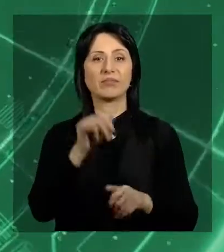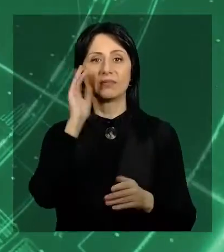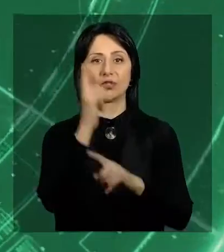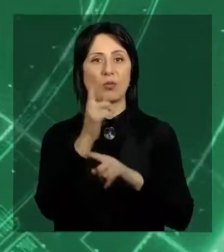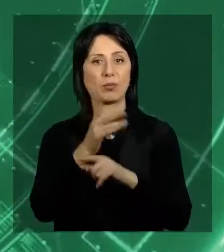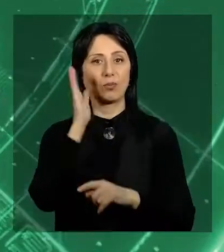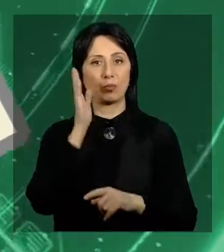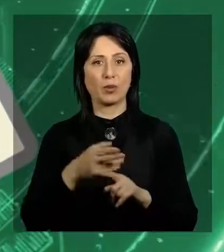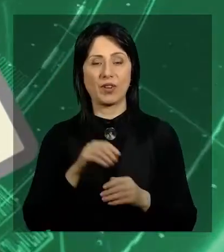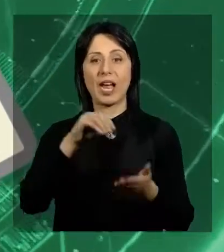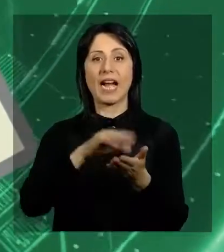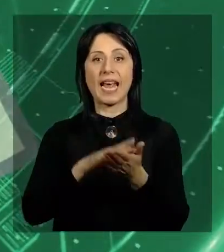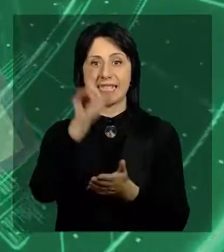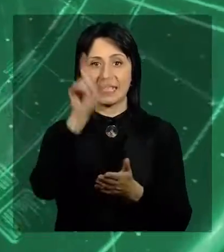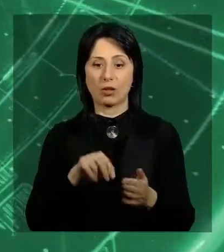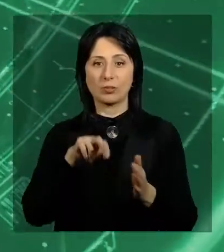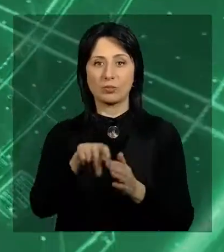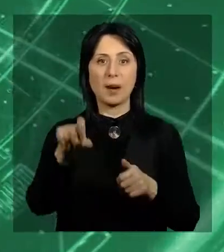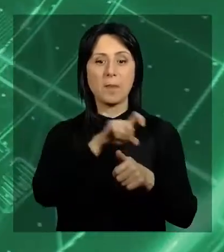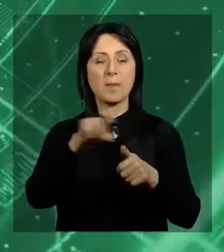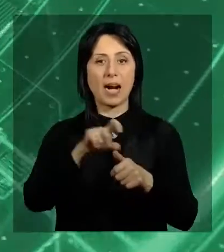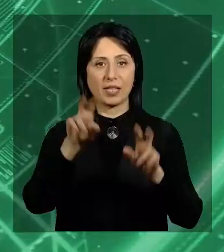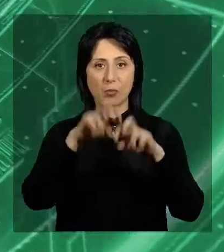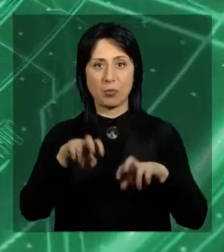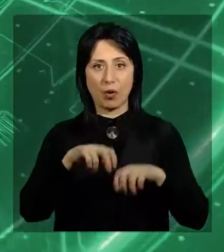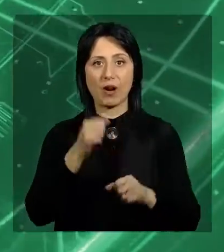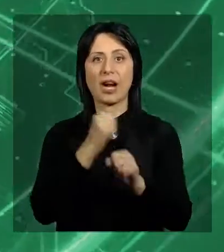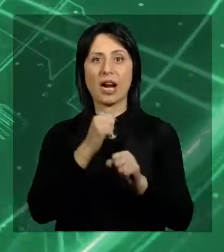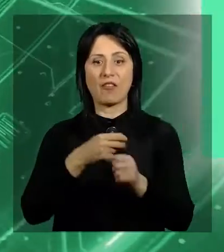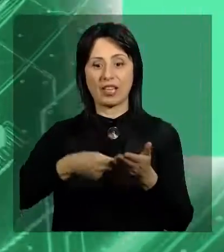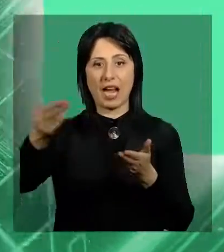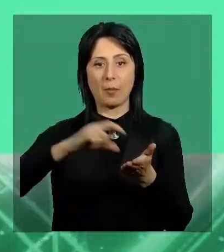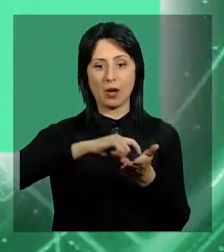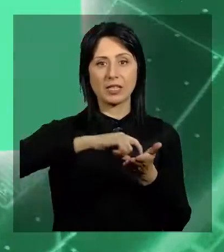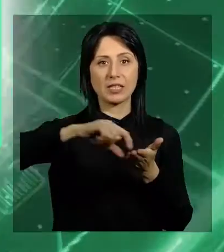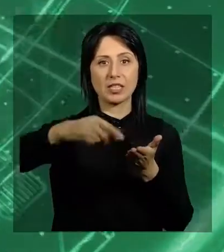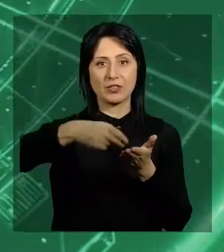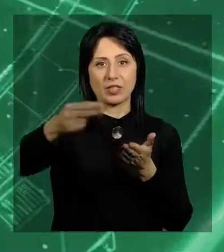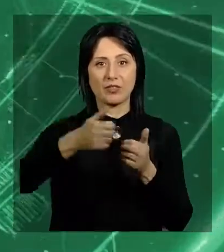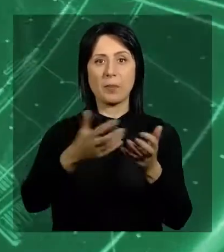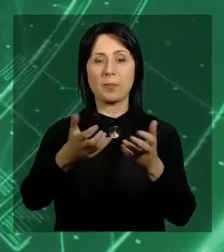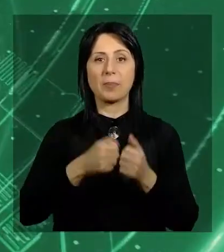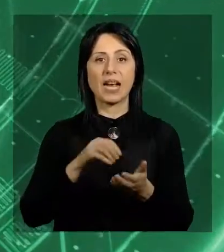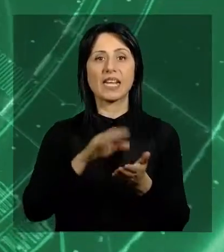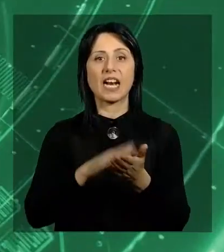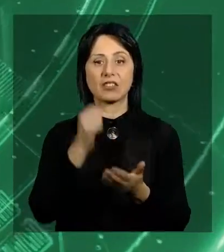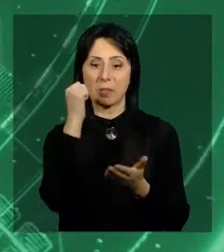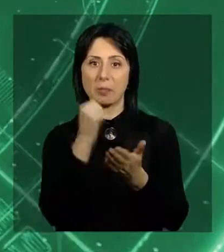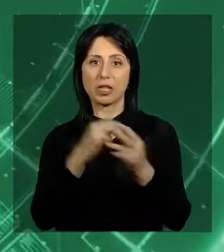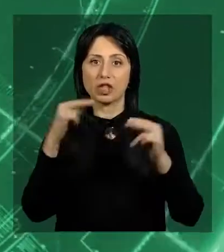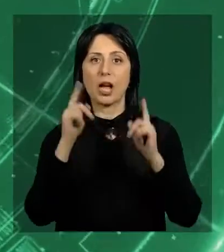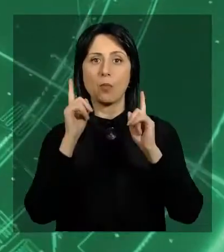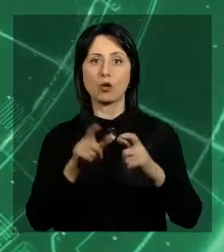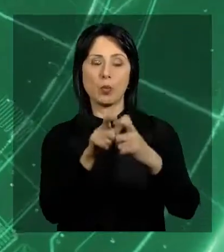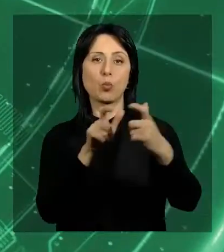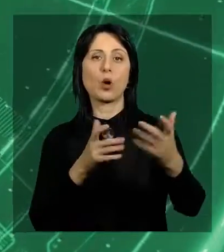iştirak etmək hüququ verilməyəcək. Qeydiyatçı yanında marklanma fəsidurunu keçin. Seçicilər siyasında imzanızı atın. Qeydiyatçıdan möhür və imza